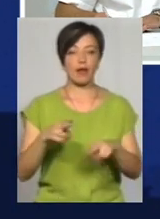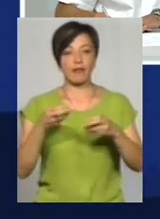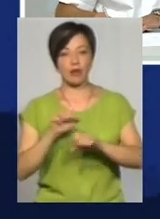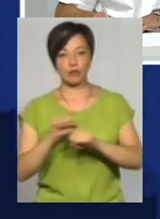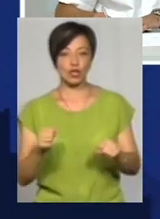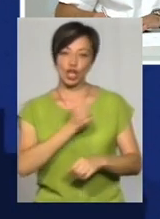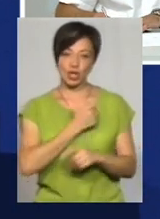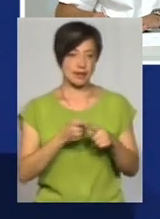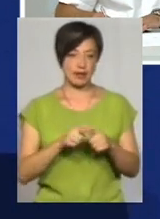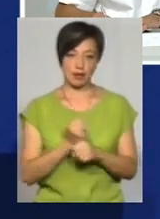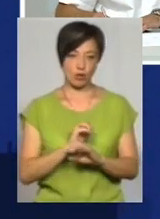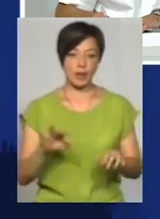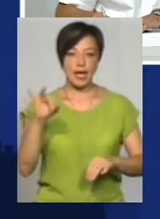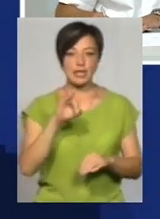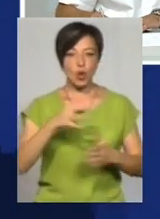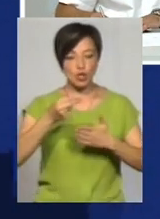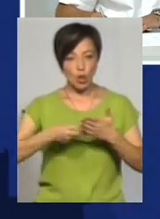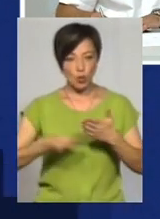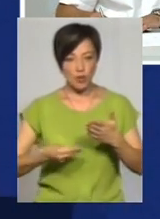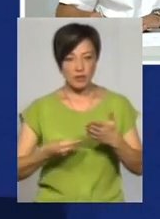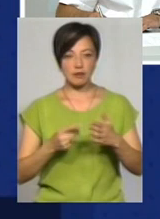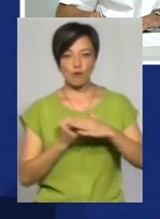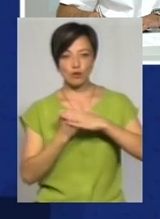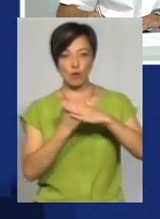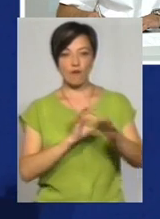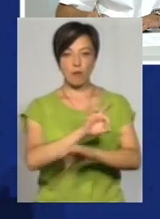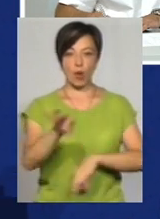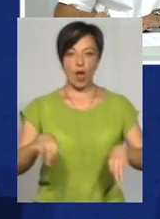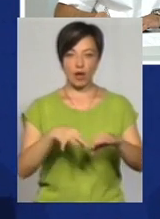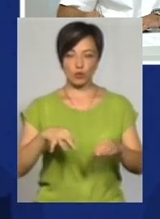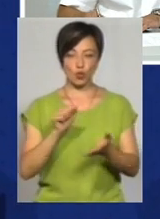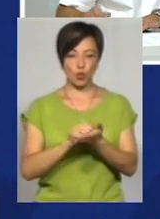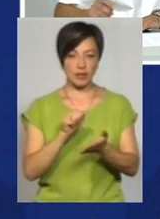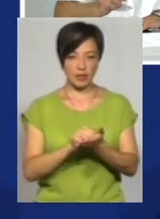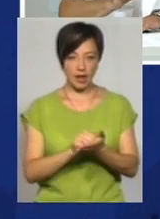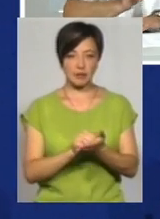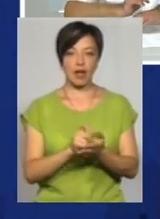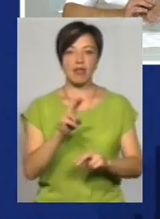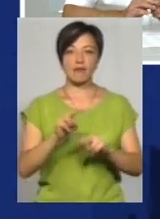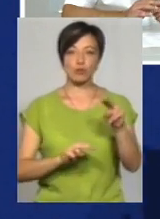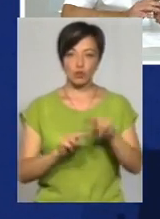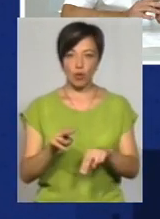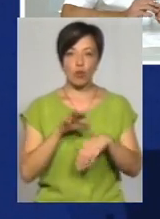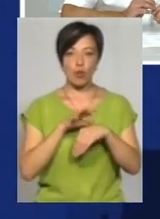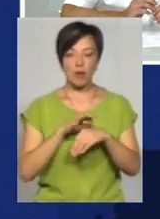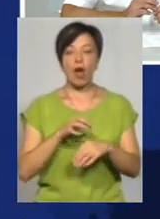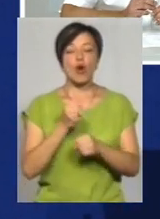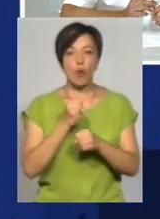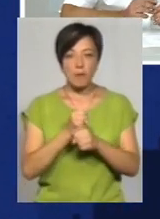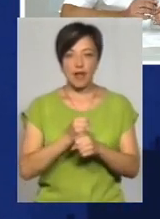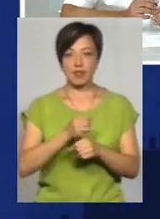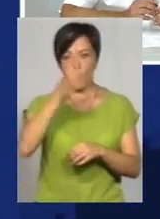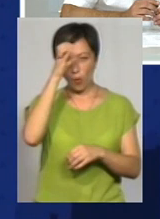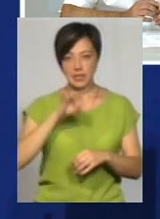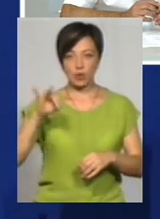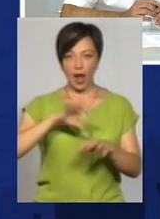це не робиться. Історичні довідки, які лягають в основу проєктно-кошторисної документації на відбудову, роблять у Науковому історично